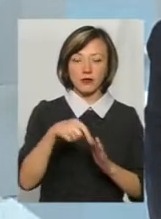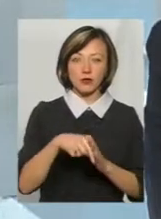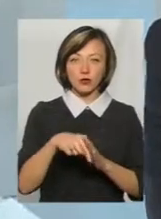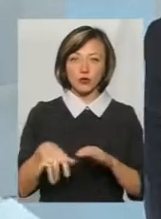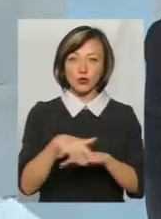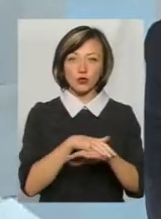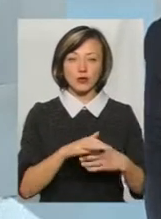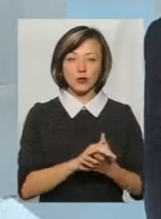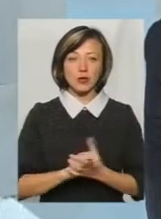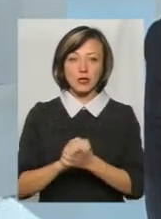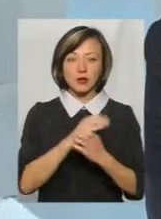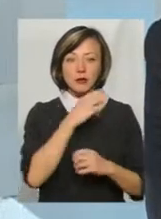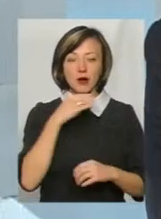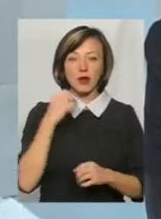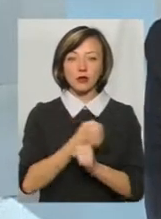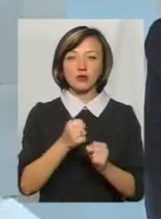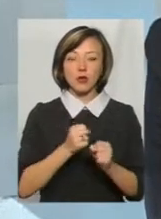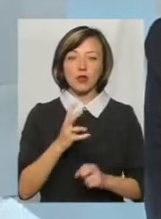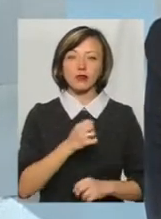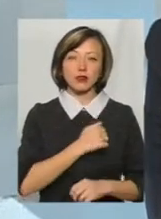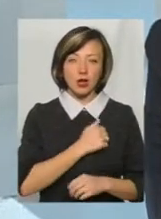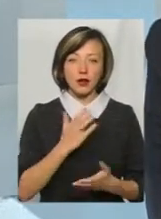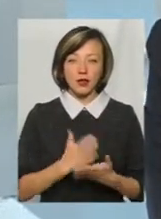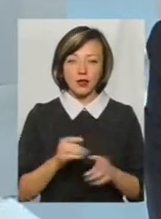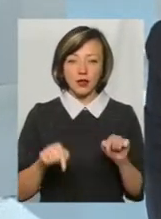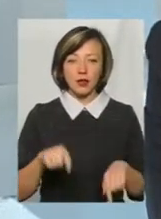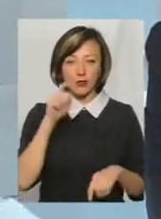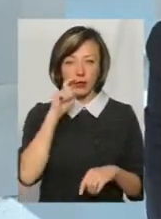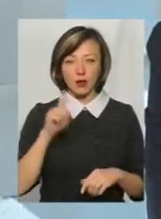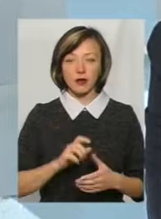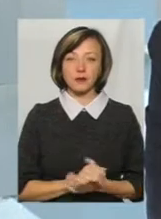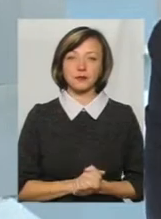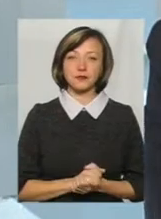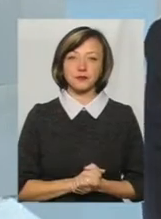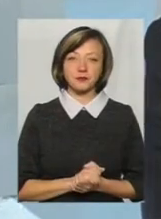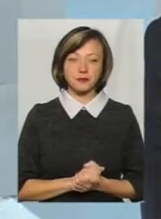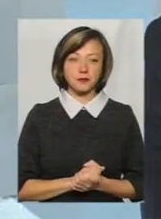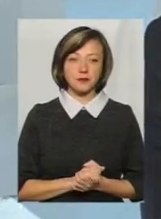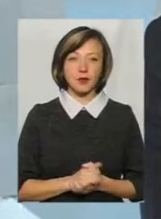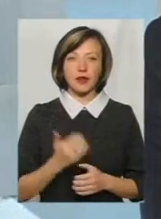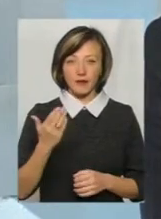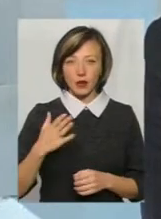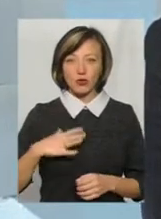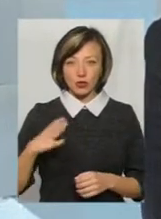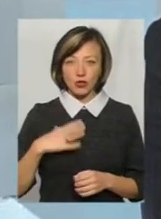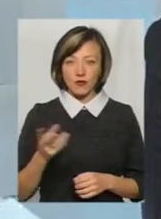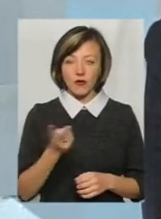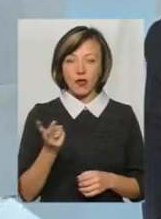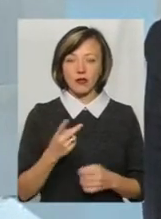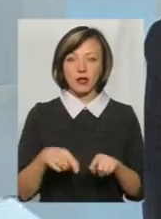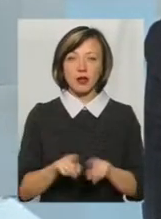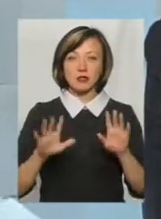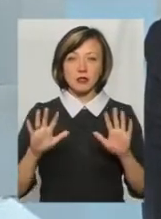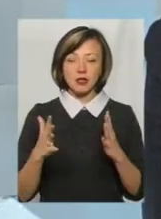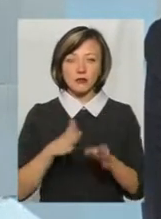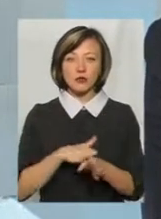суспільство. Багато зброї, на жаль. Ну, зрозуміло. Альона Олег, ви очікули взагалі, що так станеться,